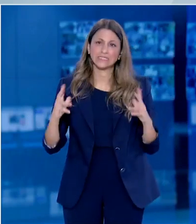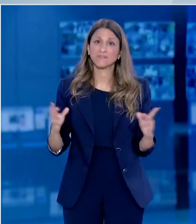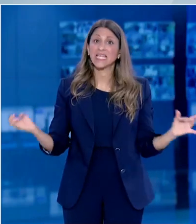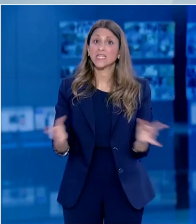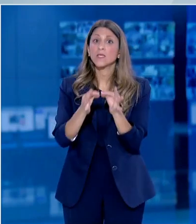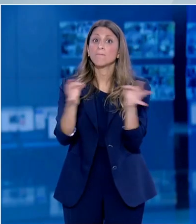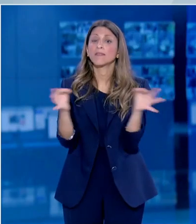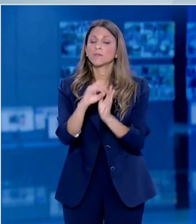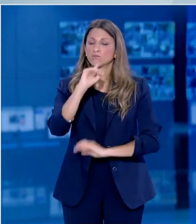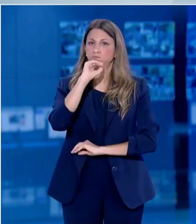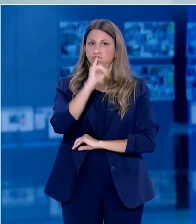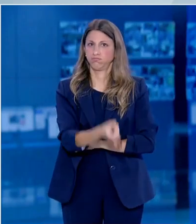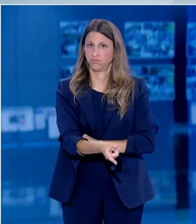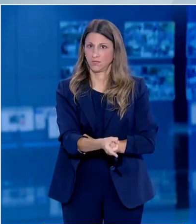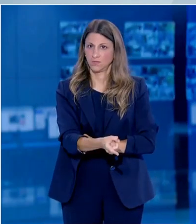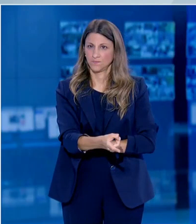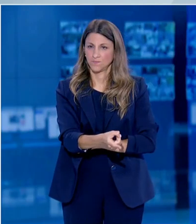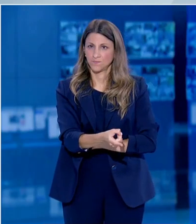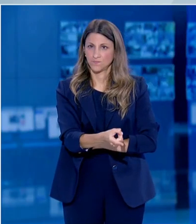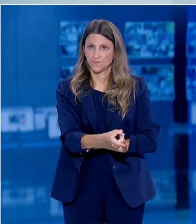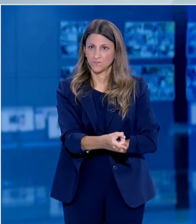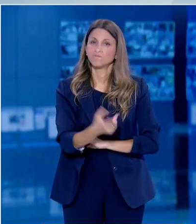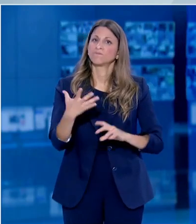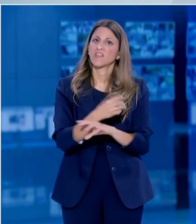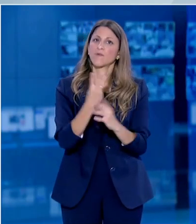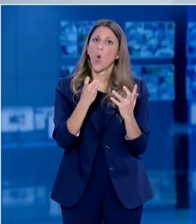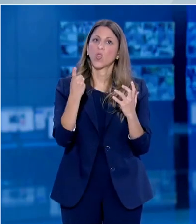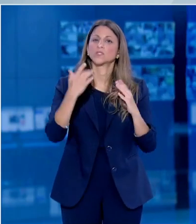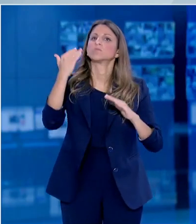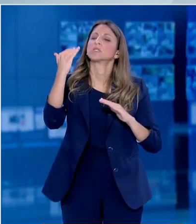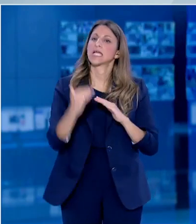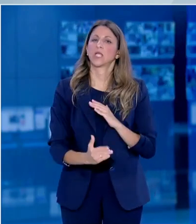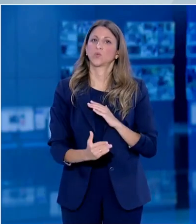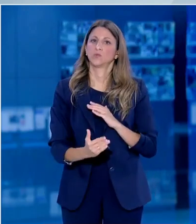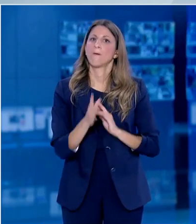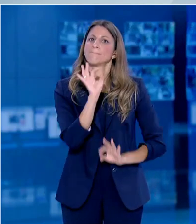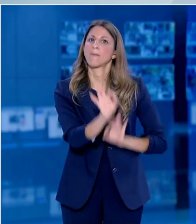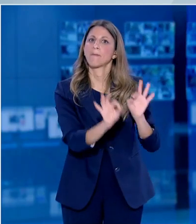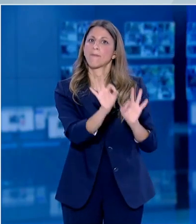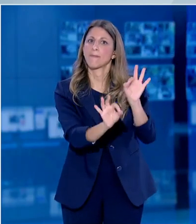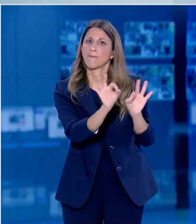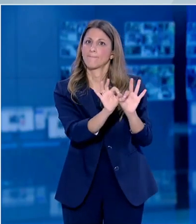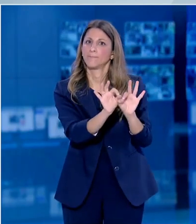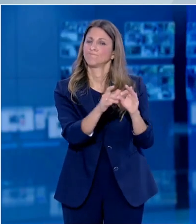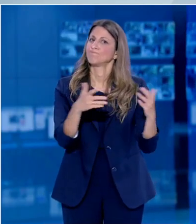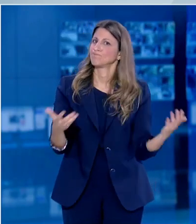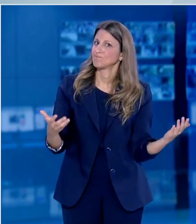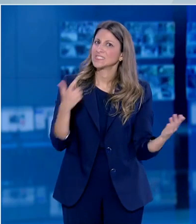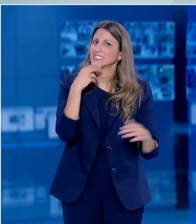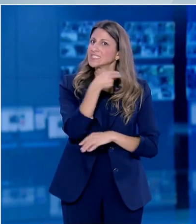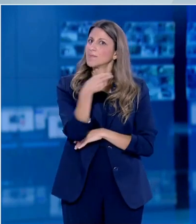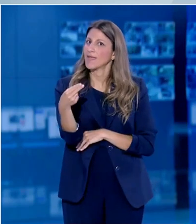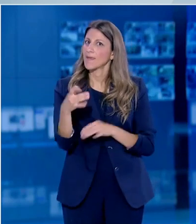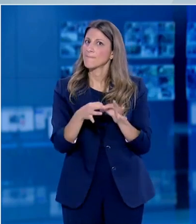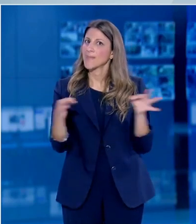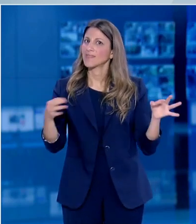μέτρα και το παρευτικό έπεσε κατά 80% περίπου η κυκλοφορία του ιού που δείχνει ότι όχι μόνο ότι ήταν